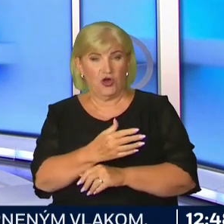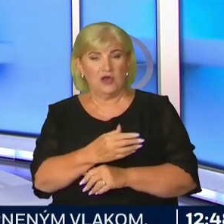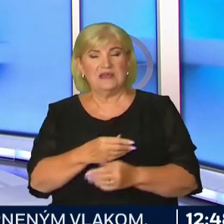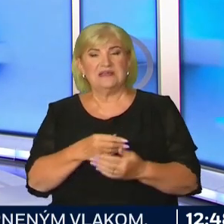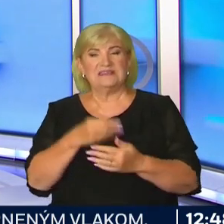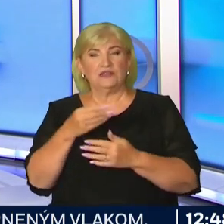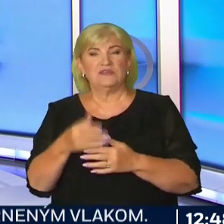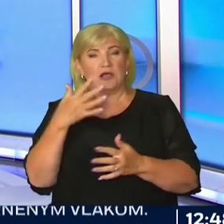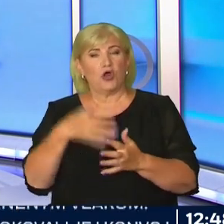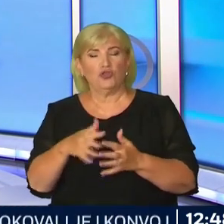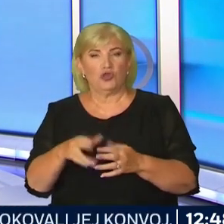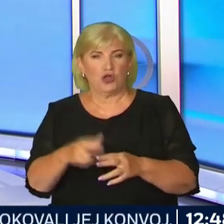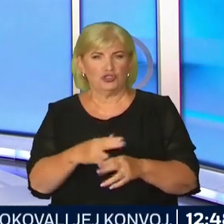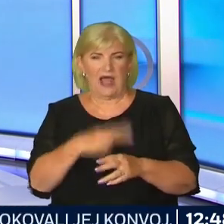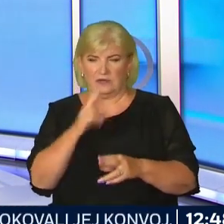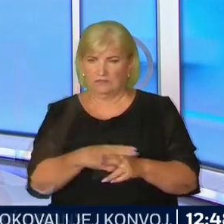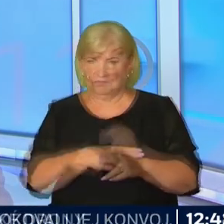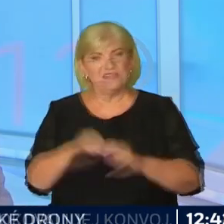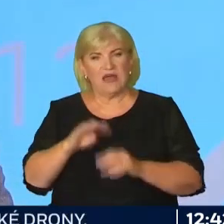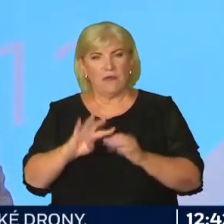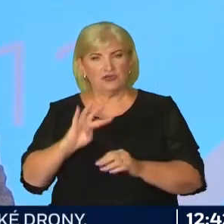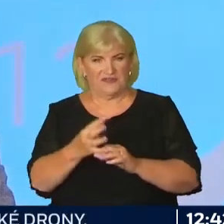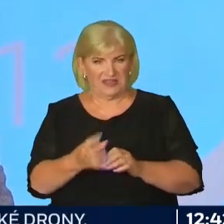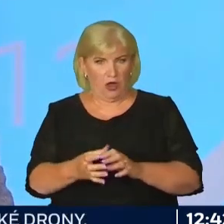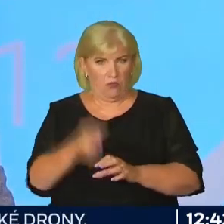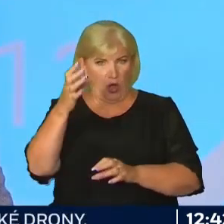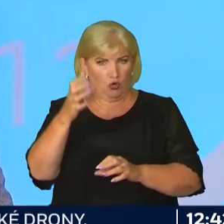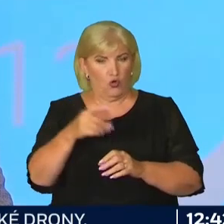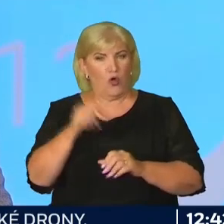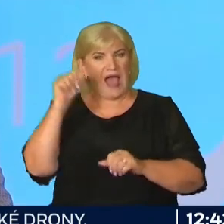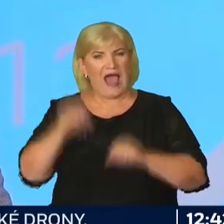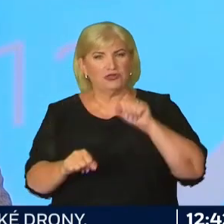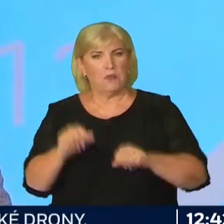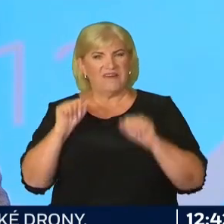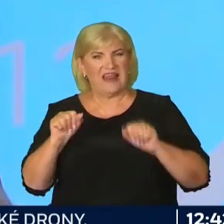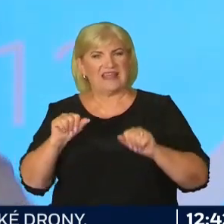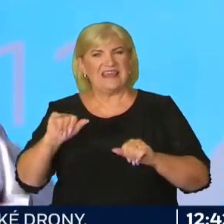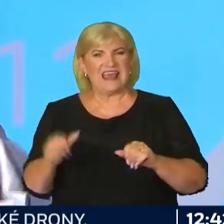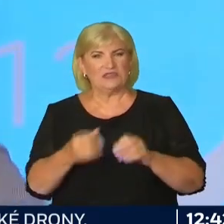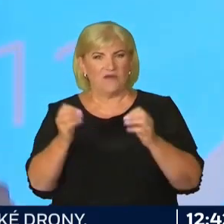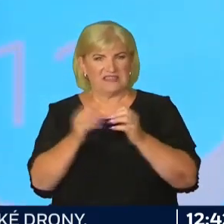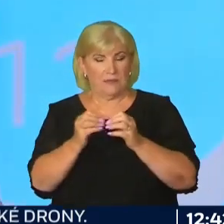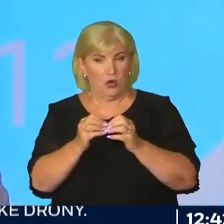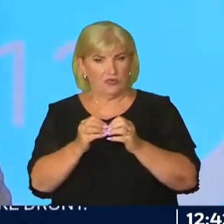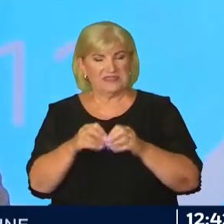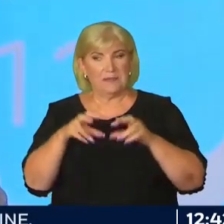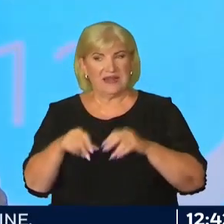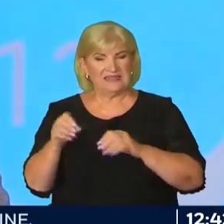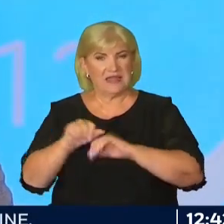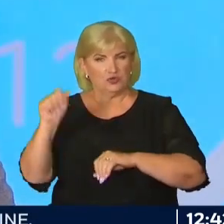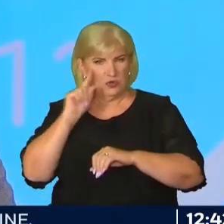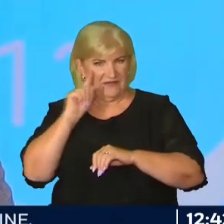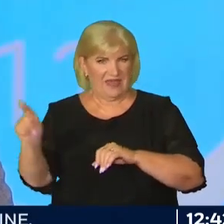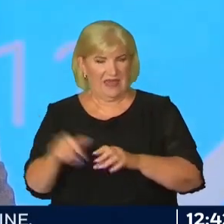absolútne pod kontrolu štátu a štátu má plnie k dispozícii. Pokiaľ ide o atomové elektrárne Ďaslovské bohujnice, pán predseda Súrik o tom určite vie.